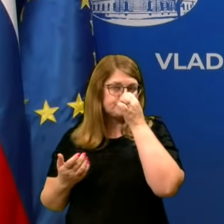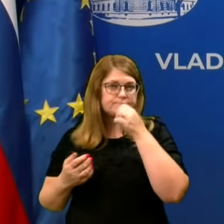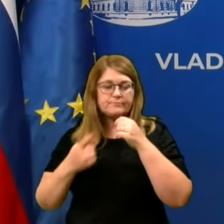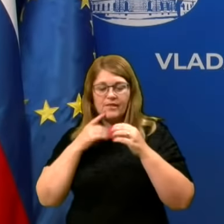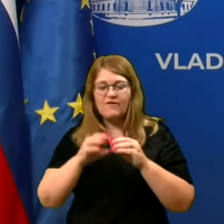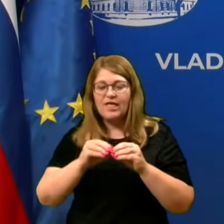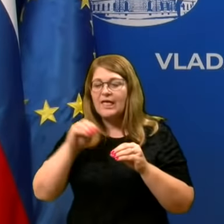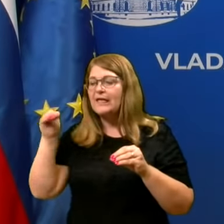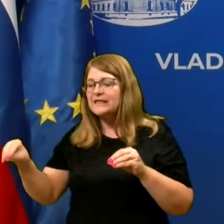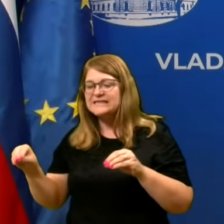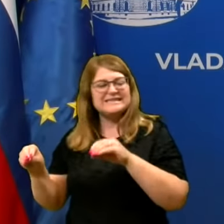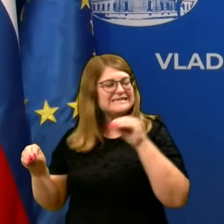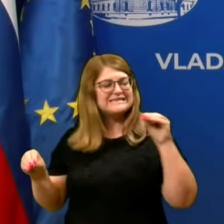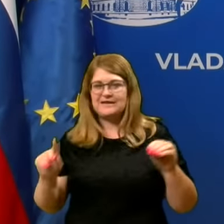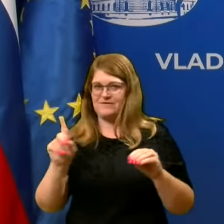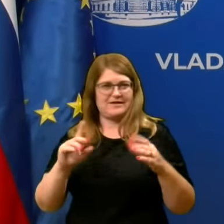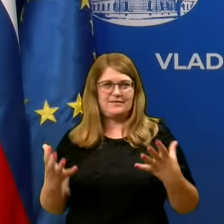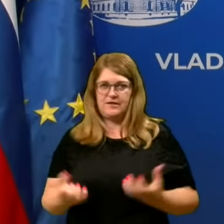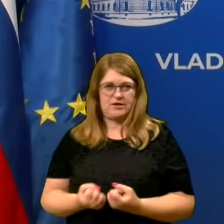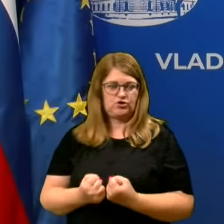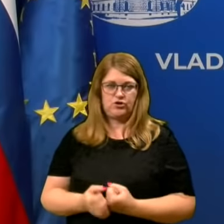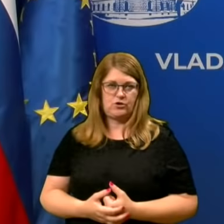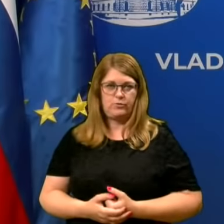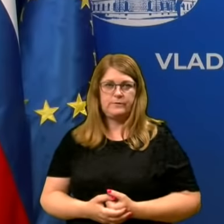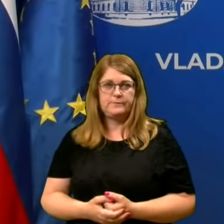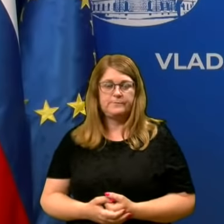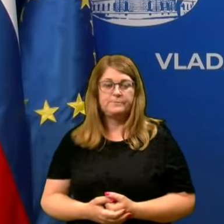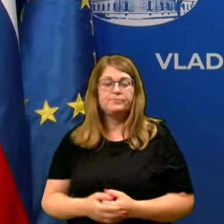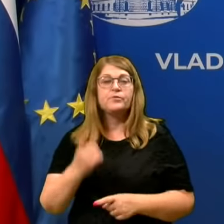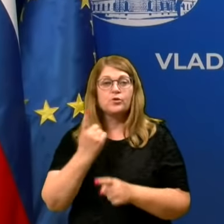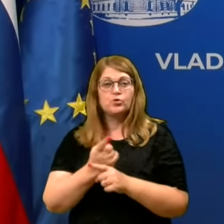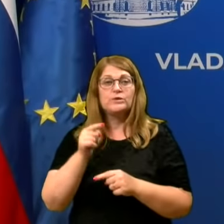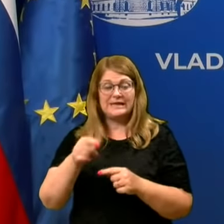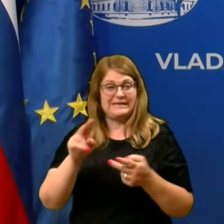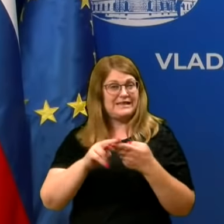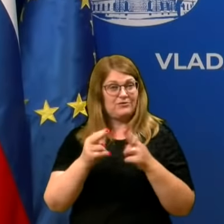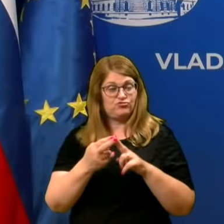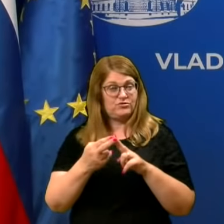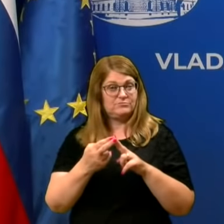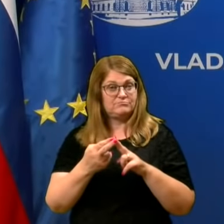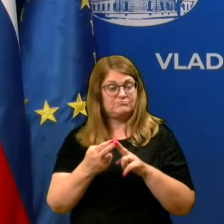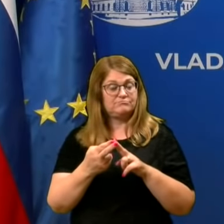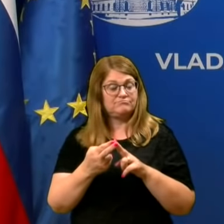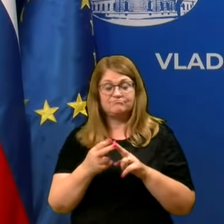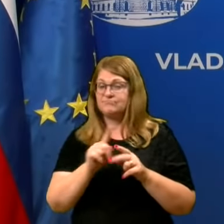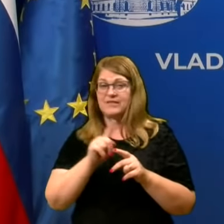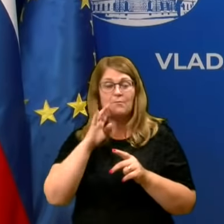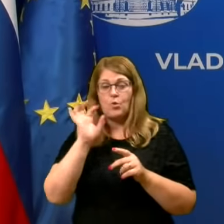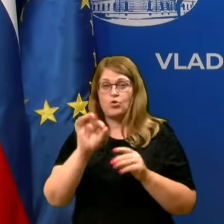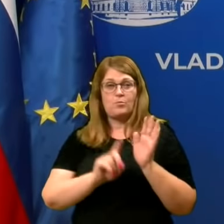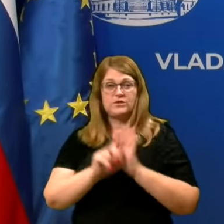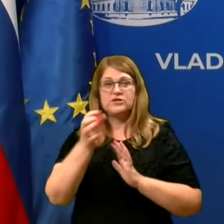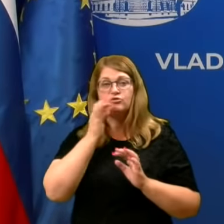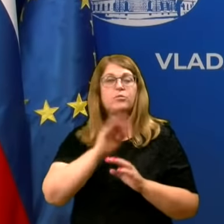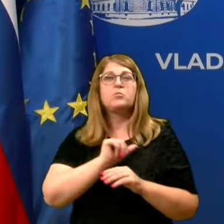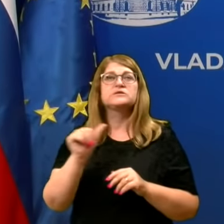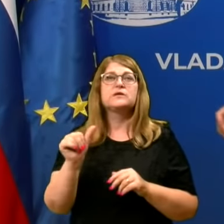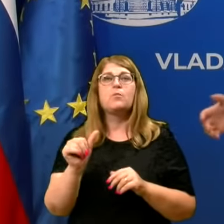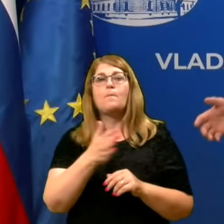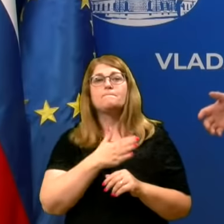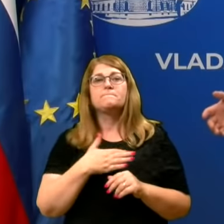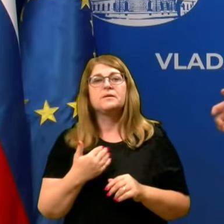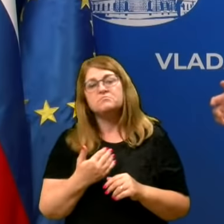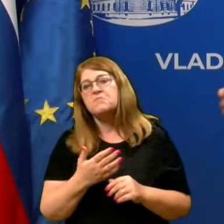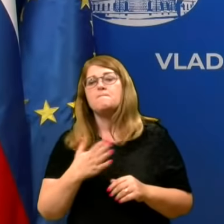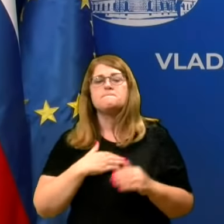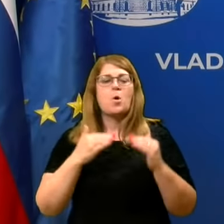izseljevanje ni rešitova. In tudi na ta način ne bomo imeli dobrega izida, če bomo se delali, da prvi zapravo moj